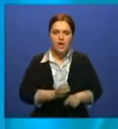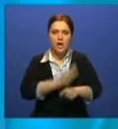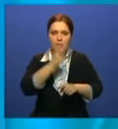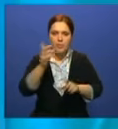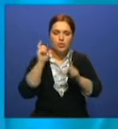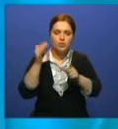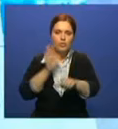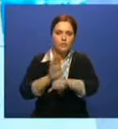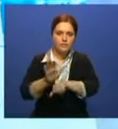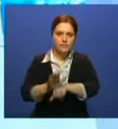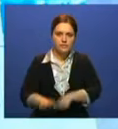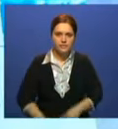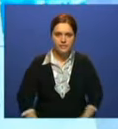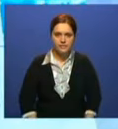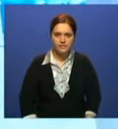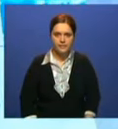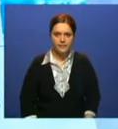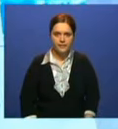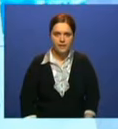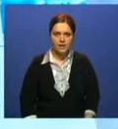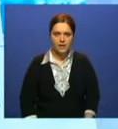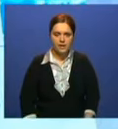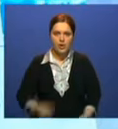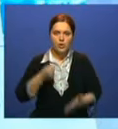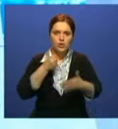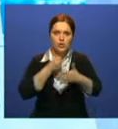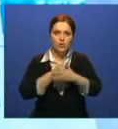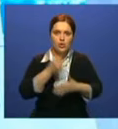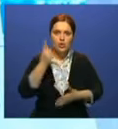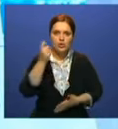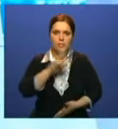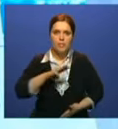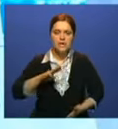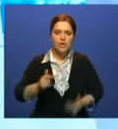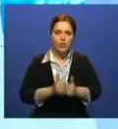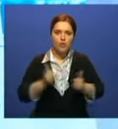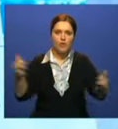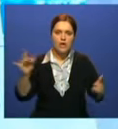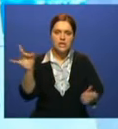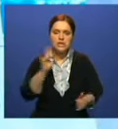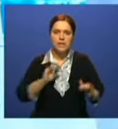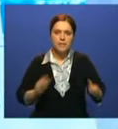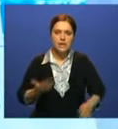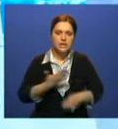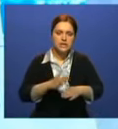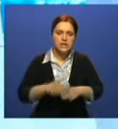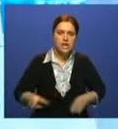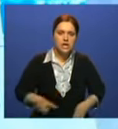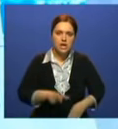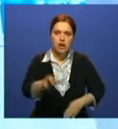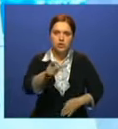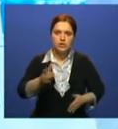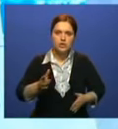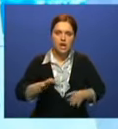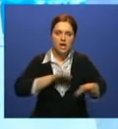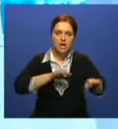грузопотока. До 100 миллионов тенге увеличился размер микрокредита по дорожной карте бизнеса 2020. Об